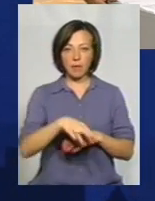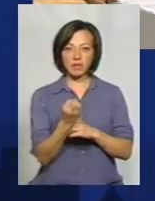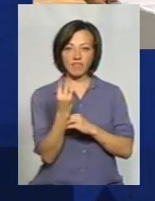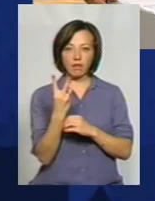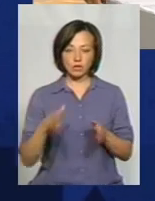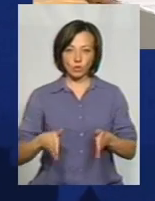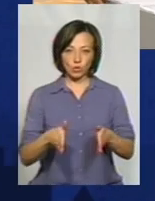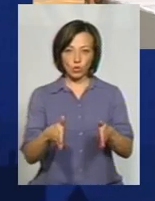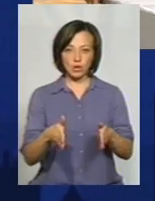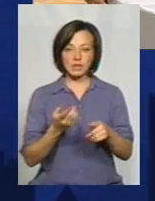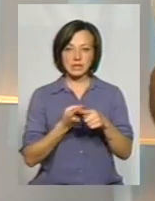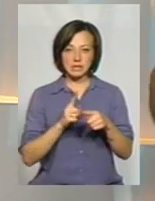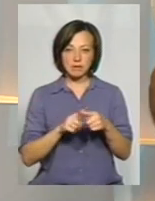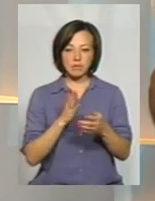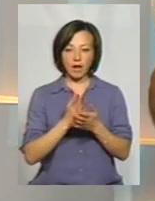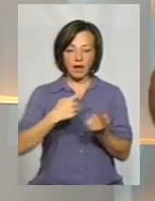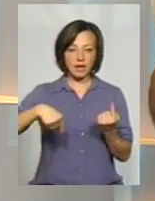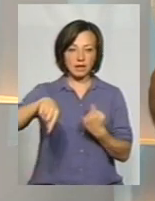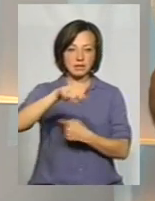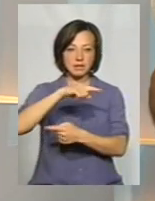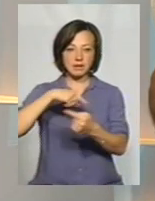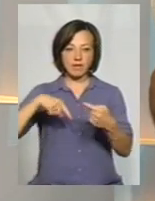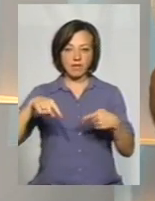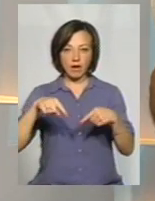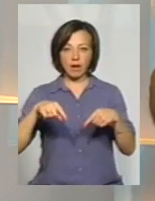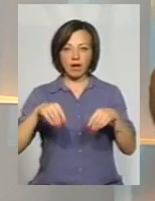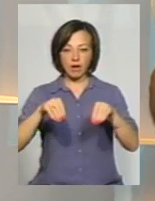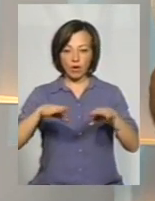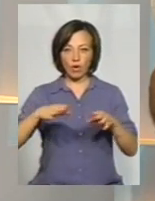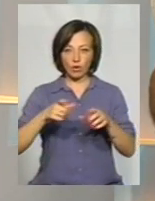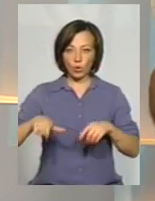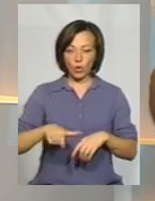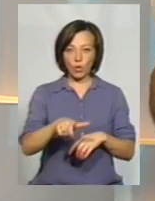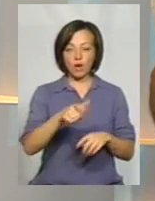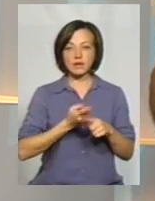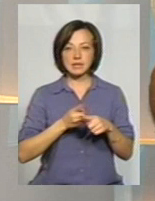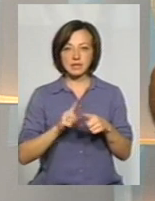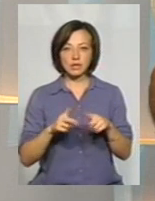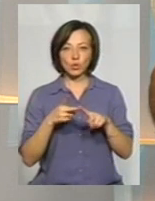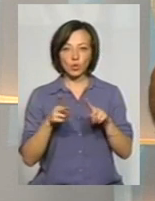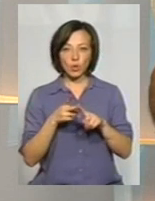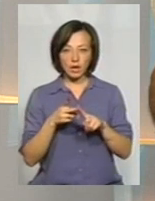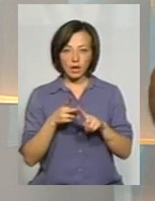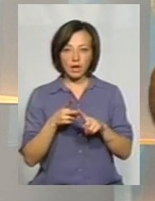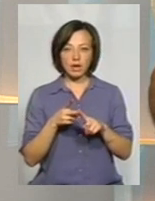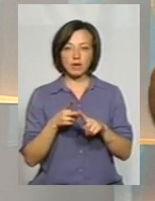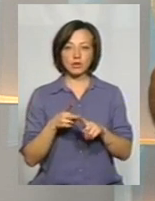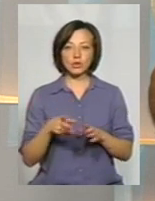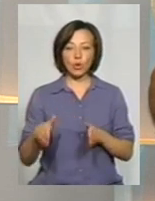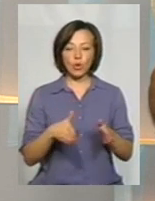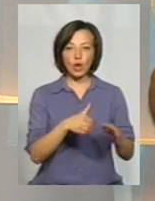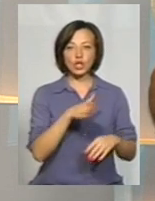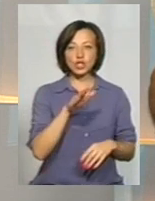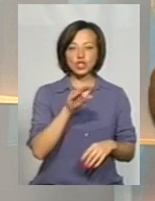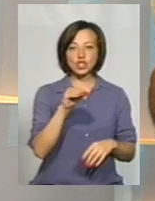Розв'язка мається на увазі Кільцова. Другий маршрутний пристав – це автобільна дорога Житомир